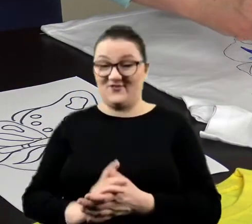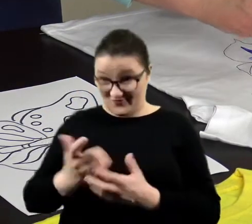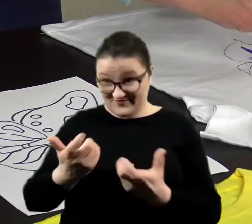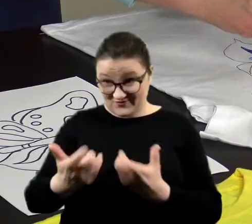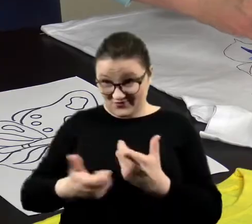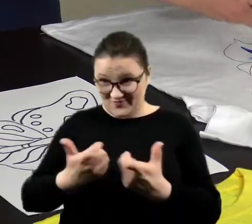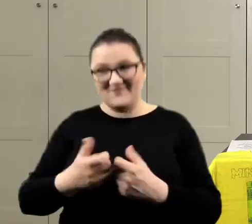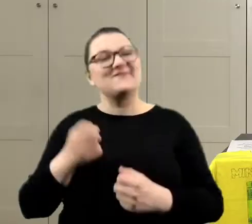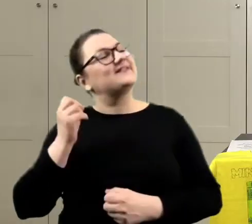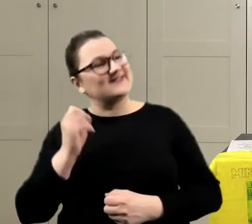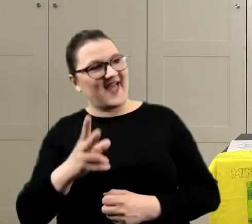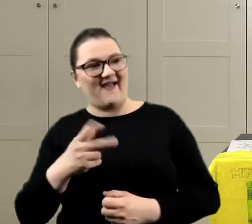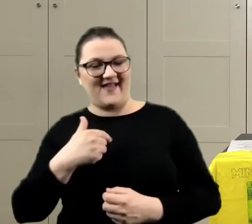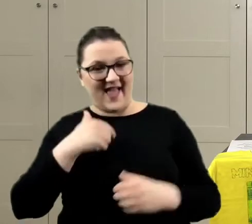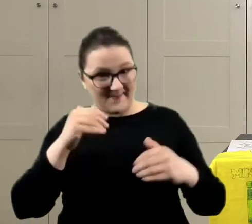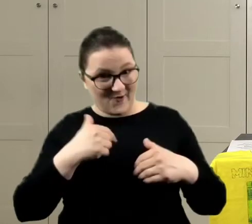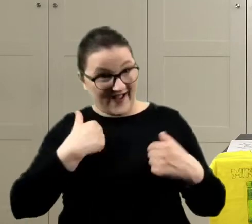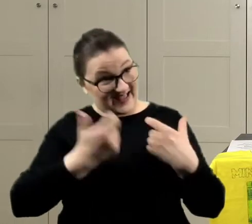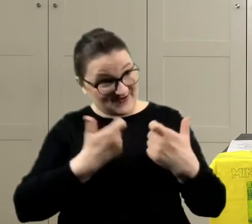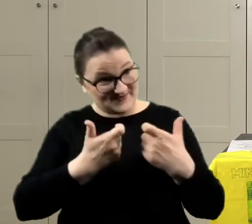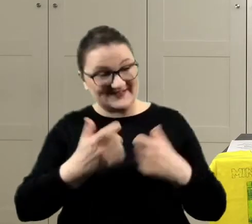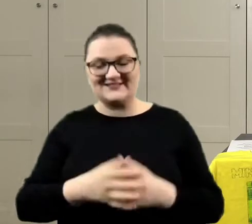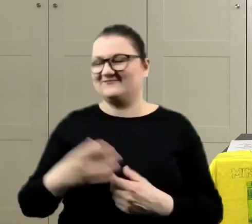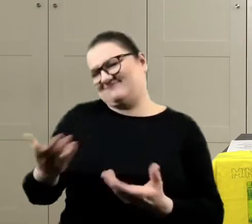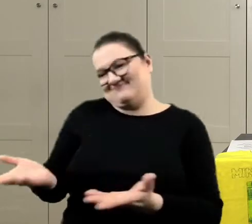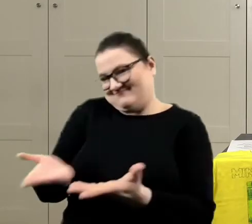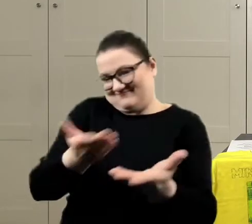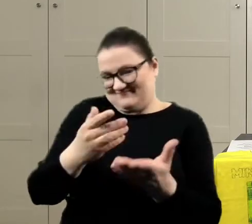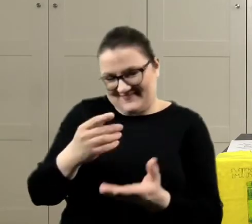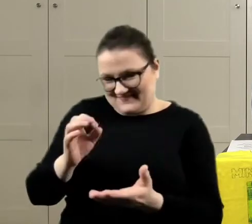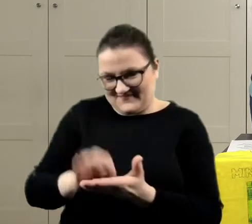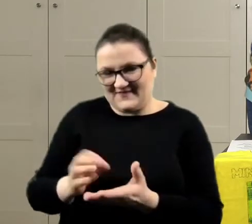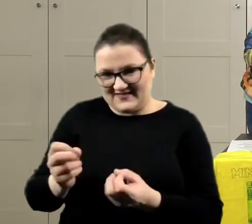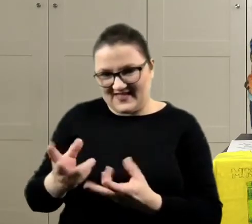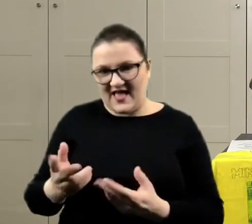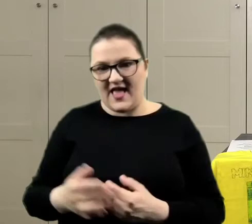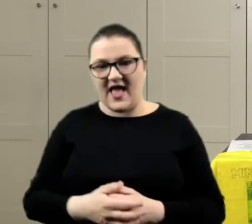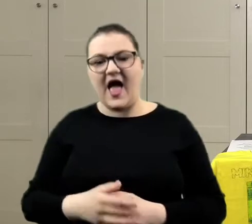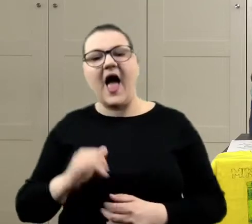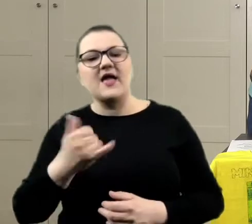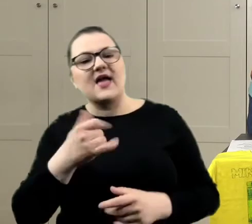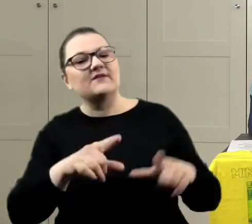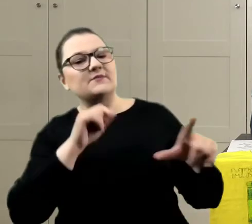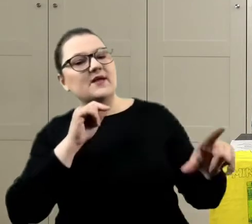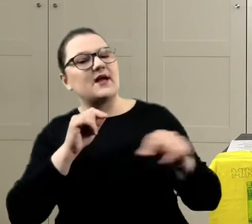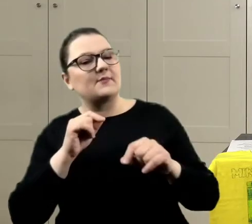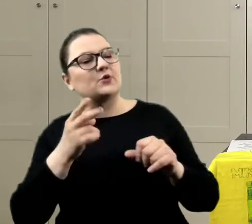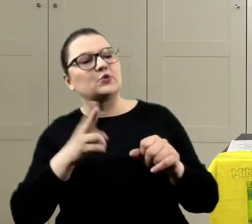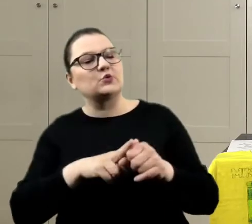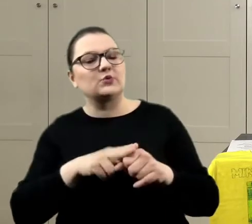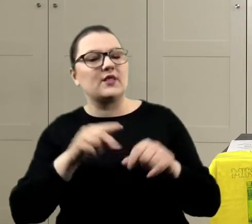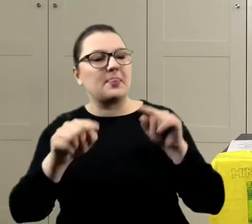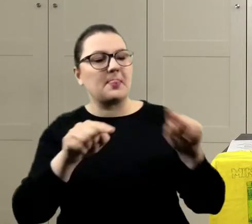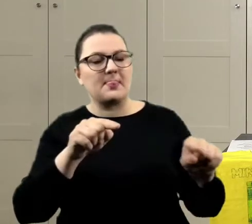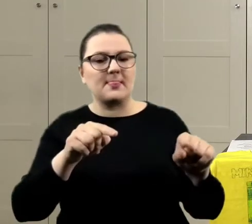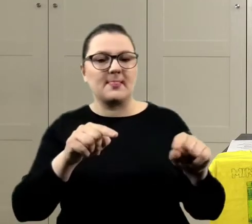Dobrze, zmieszamy. mogła je zrobić. No pewnie. Jaki najpierw wyciągamy? Ten czy ten? Wiesz co, tak